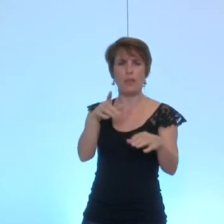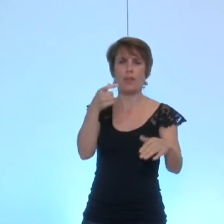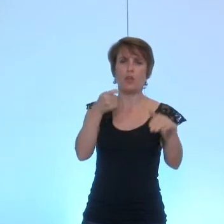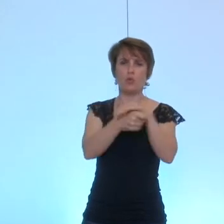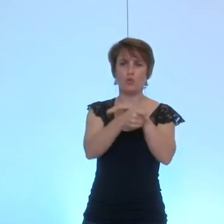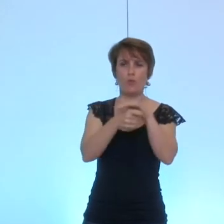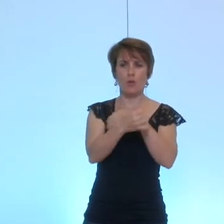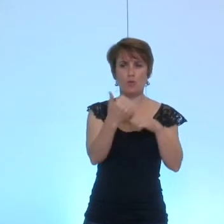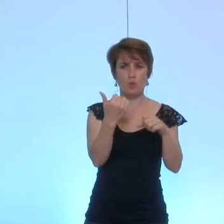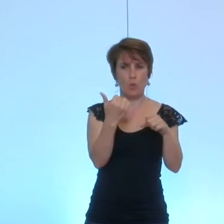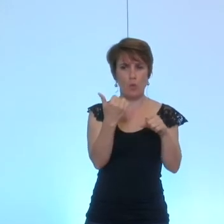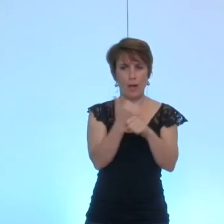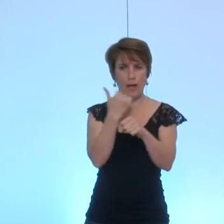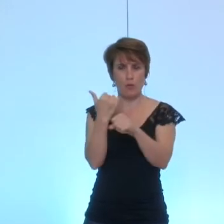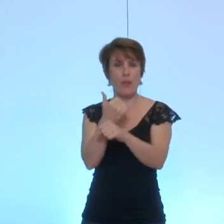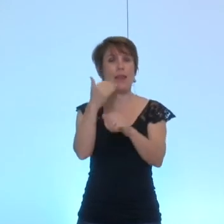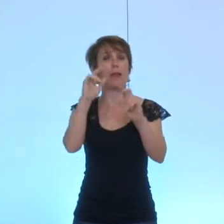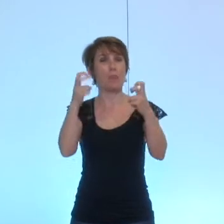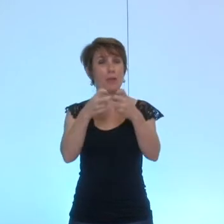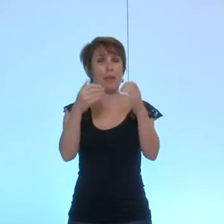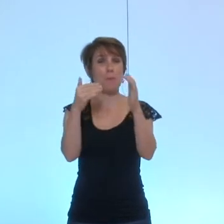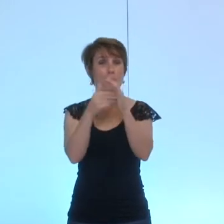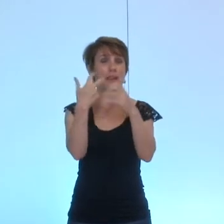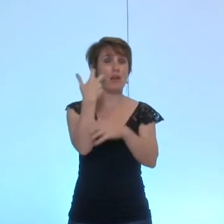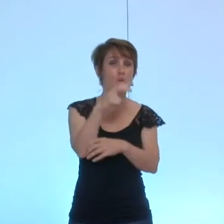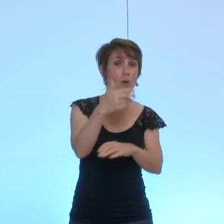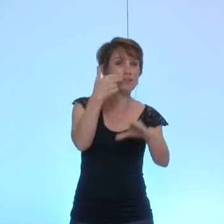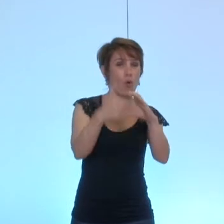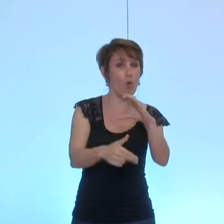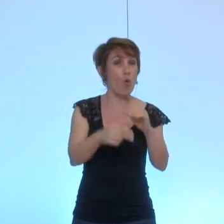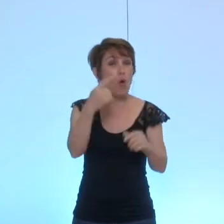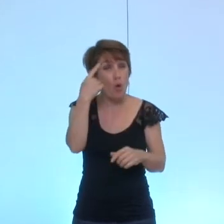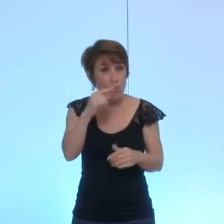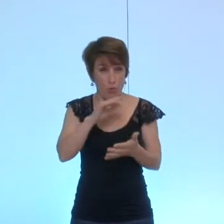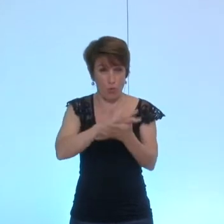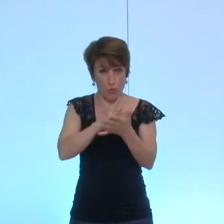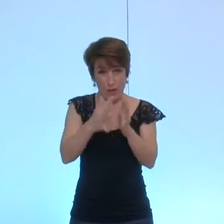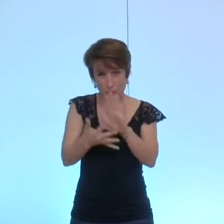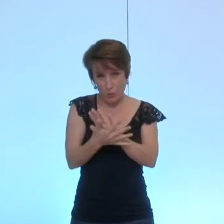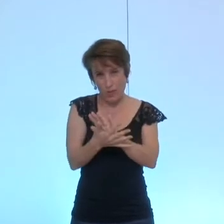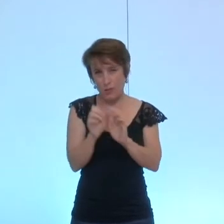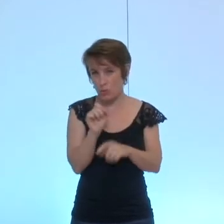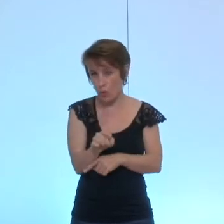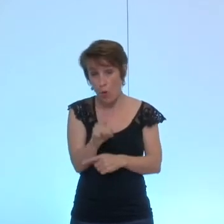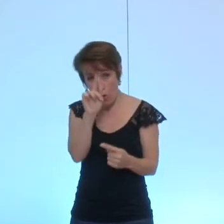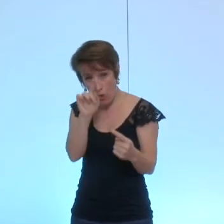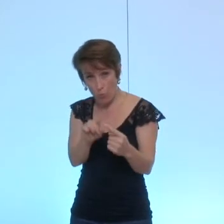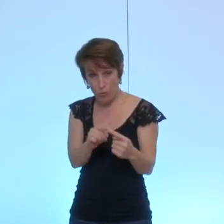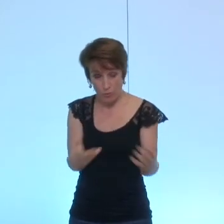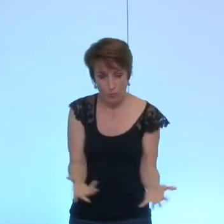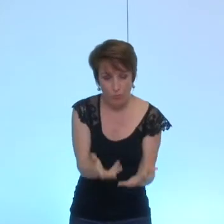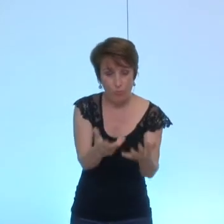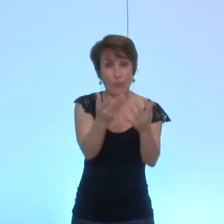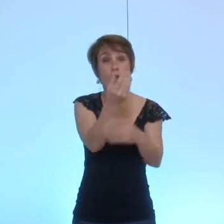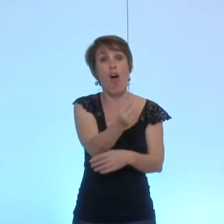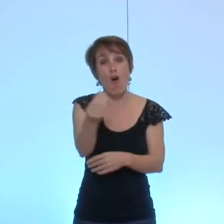1300 euros à une association qui vient en aide aux enfants malades et